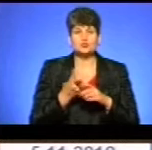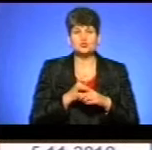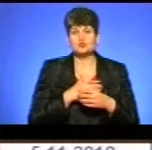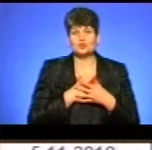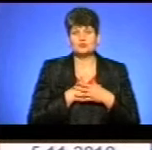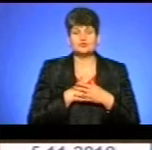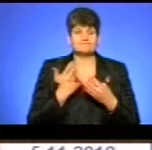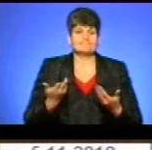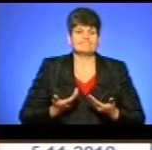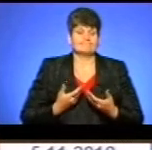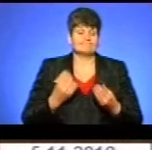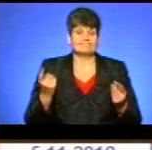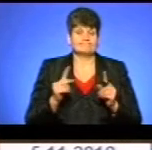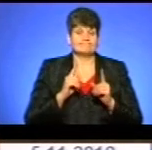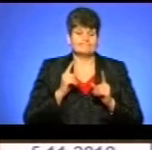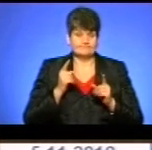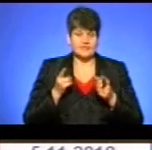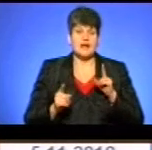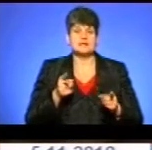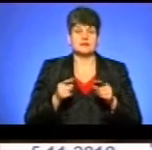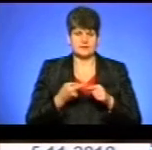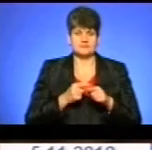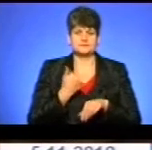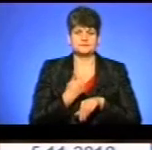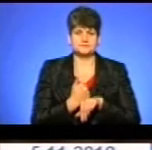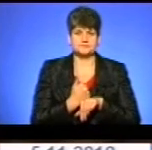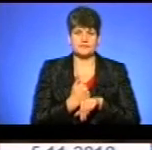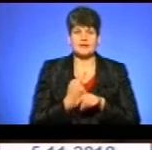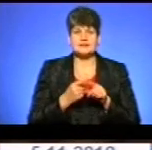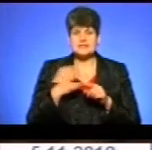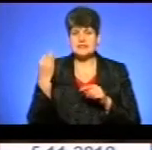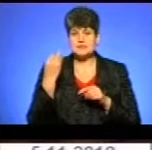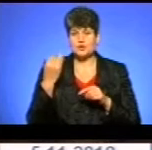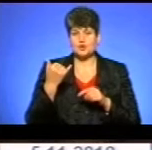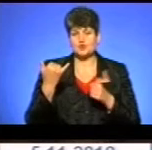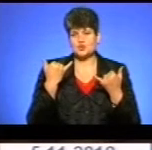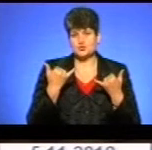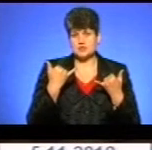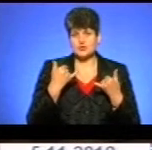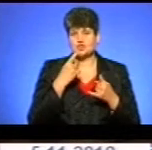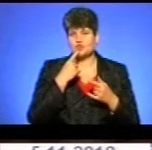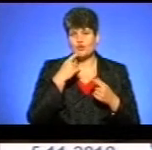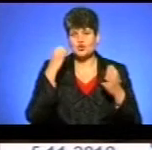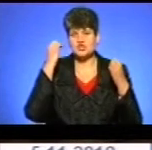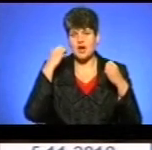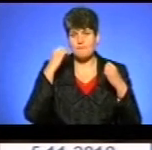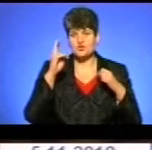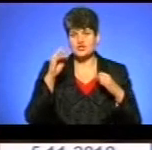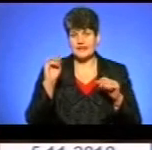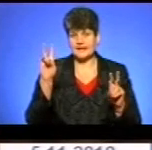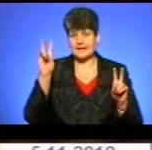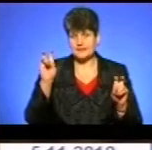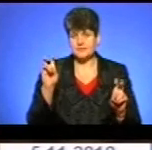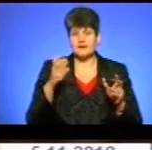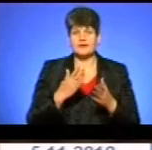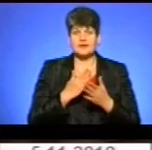органіку, якусь реалістичність. І це в пріоритеті. Це історія сучасної червоної шапочки, яка відбувається